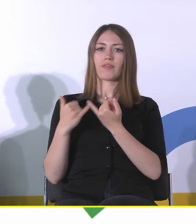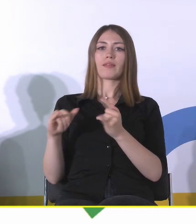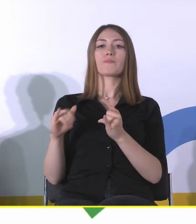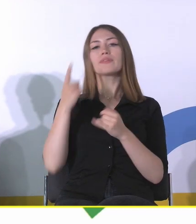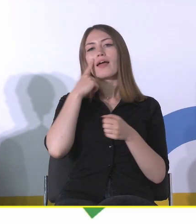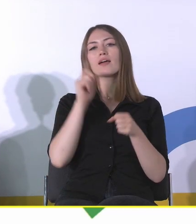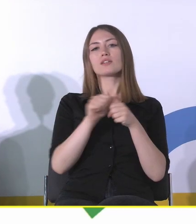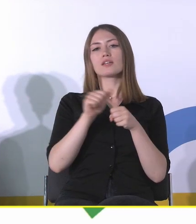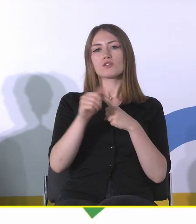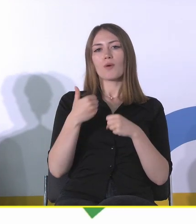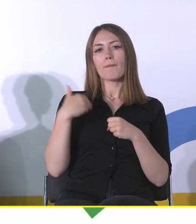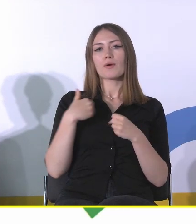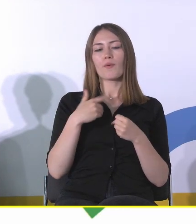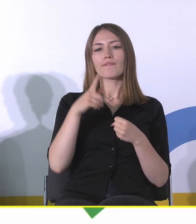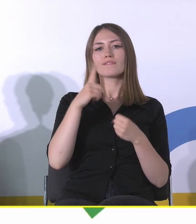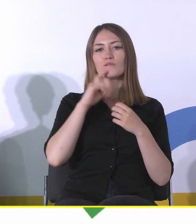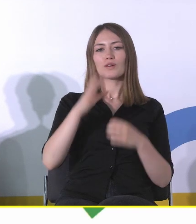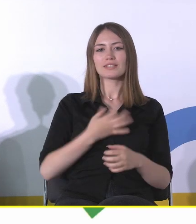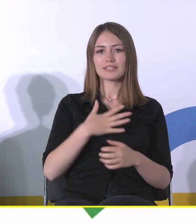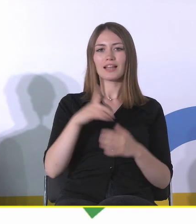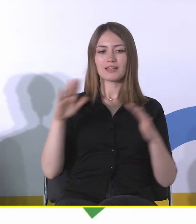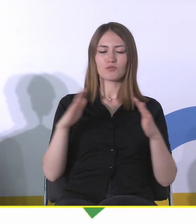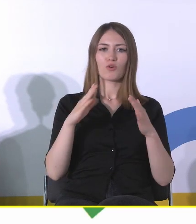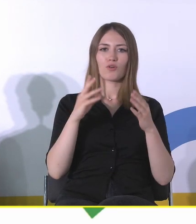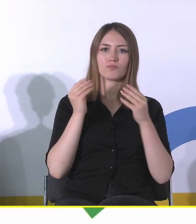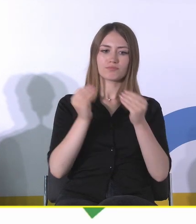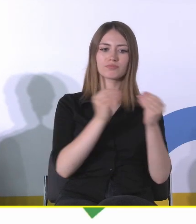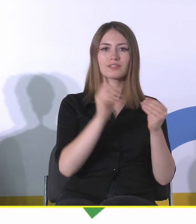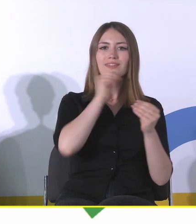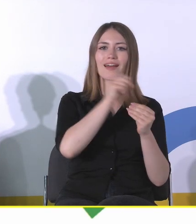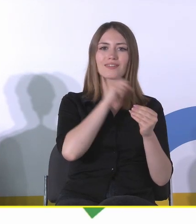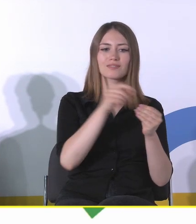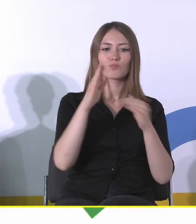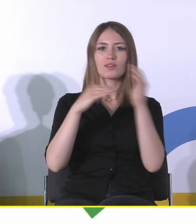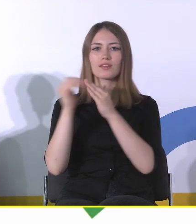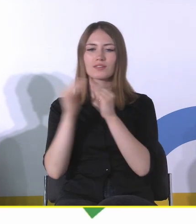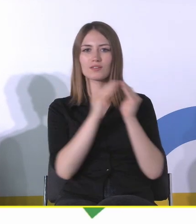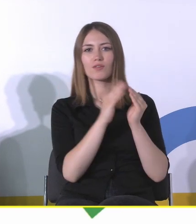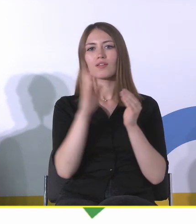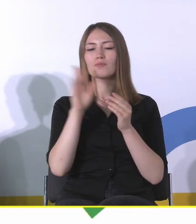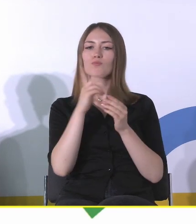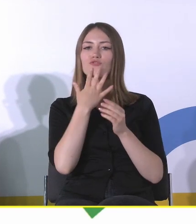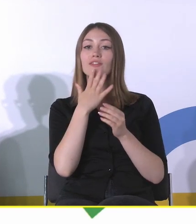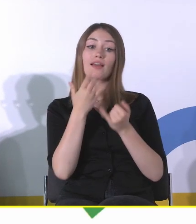właściciele zabytków mówili, bo jak wam tak zależy na ratowaniu tego zabytku, to sobie za to zapłaćcie.